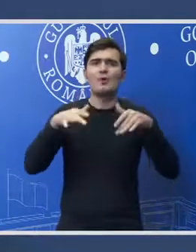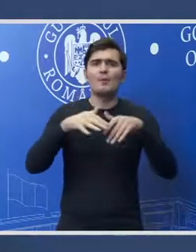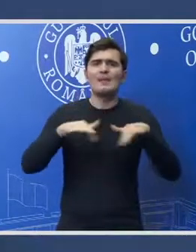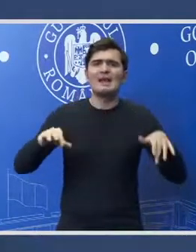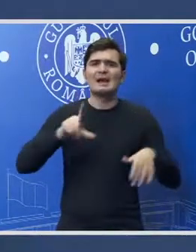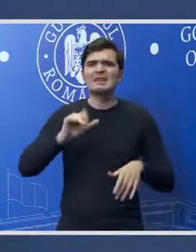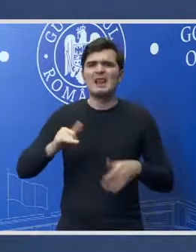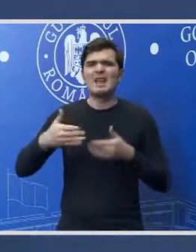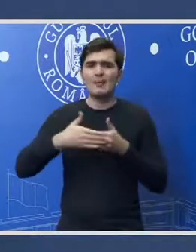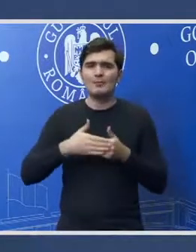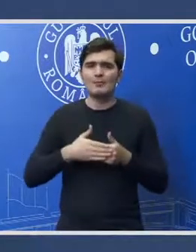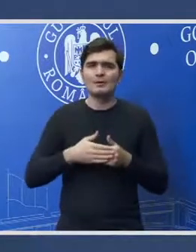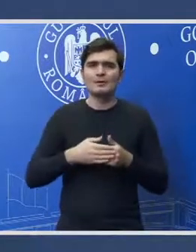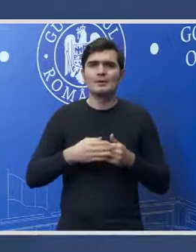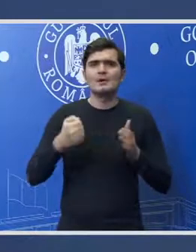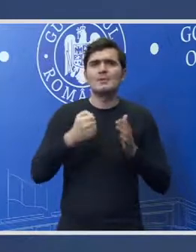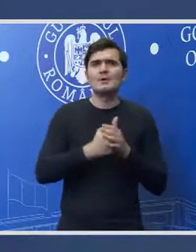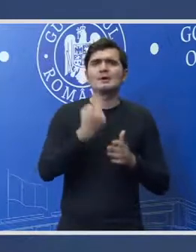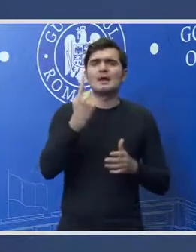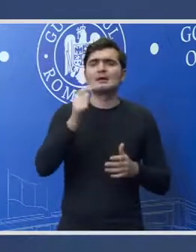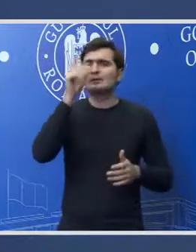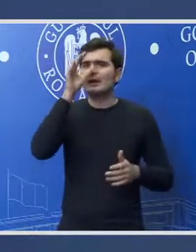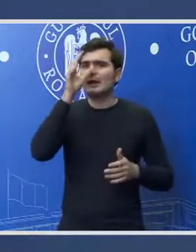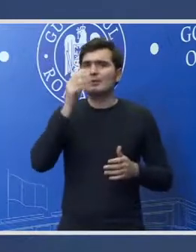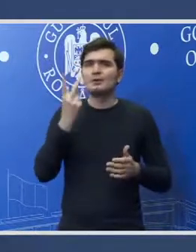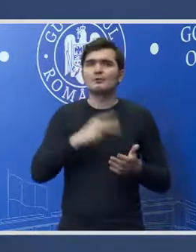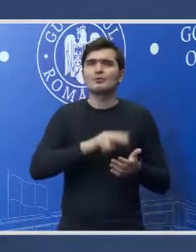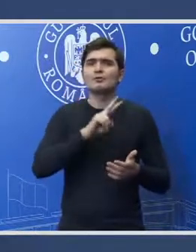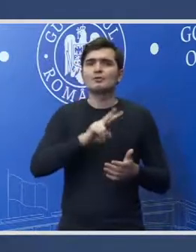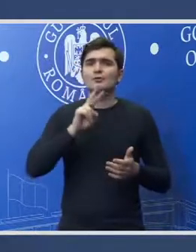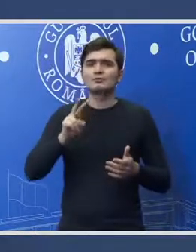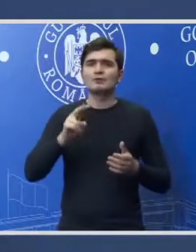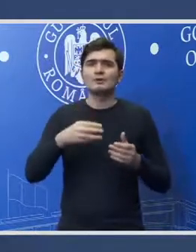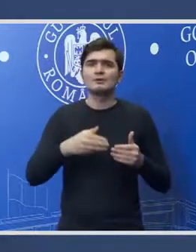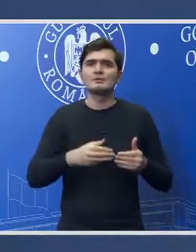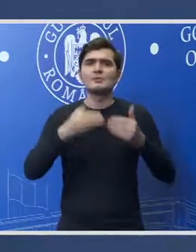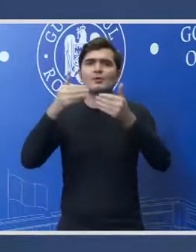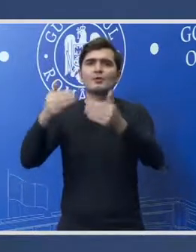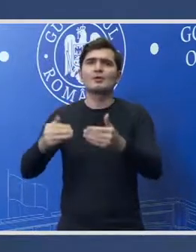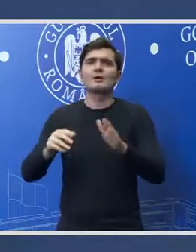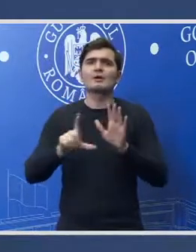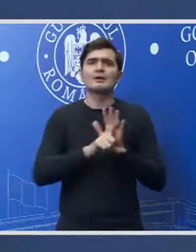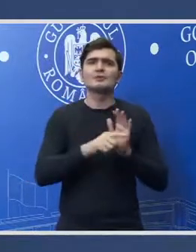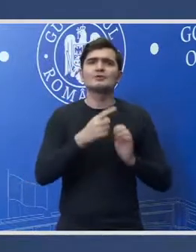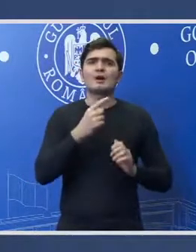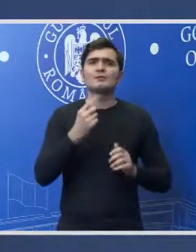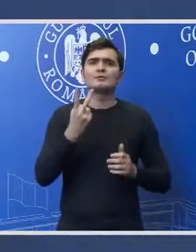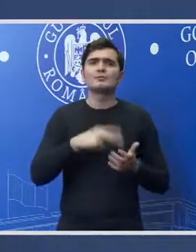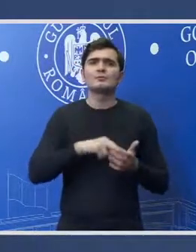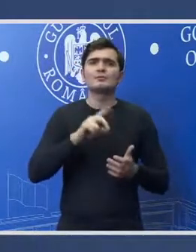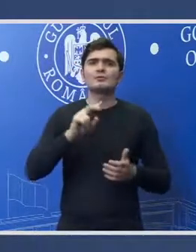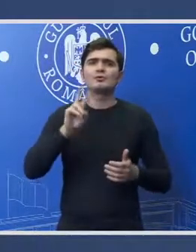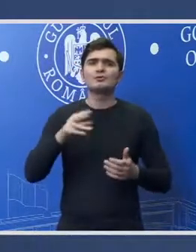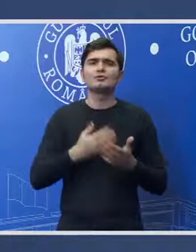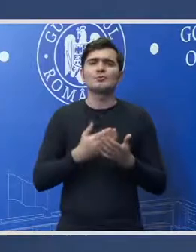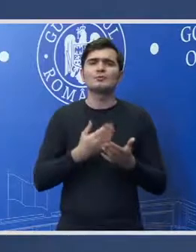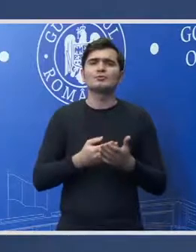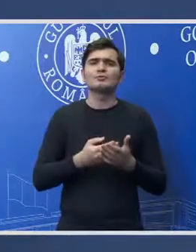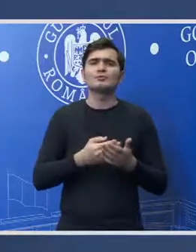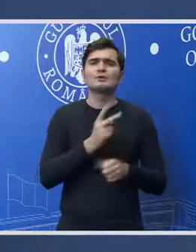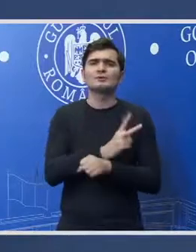Se prorogă până la 1 aprilie 2022 intrarea în vigoare a legii numărul 195 de 2020 privind statut personal ferroviar.